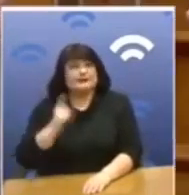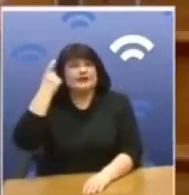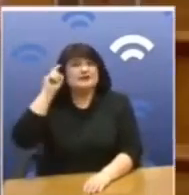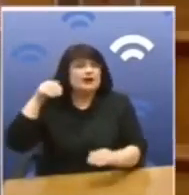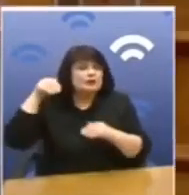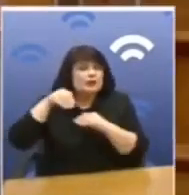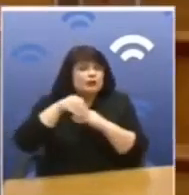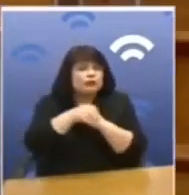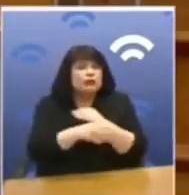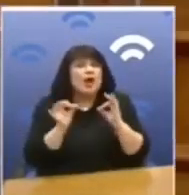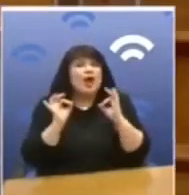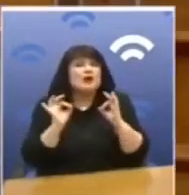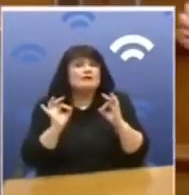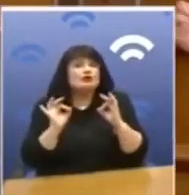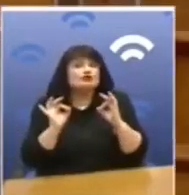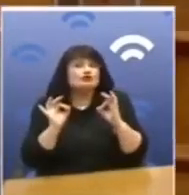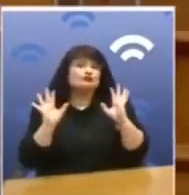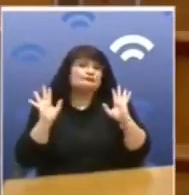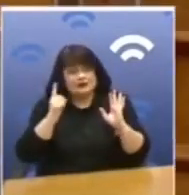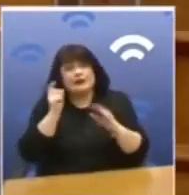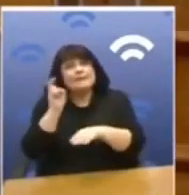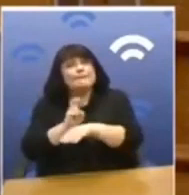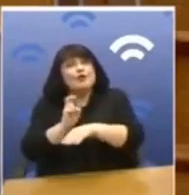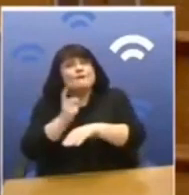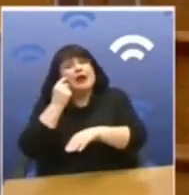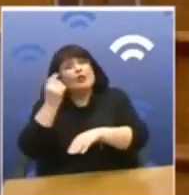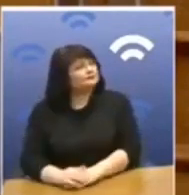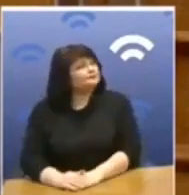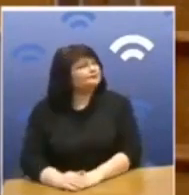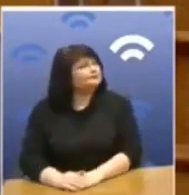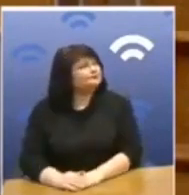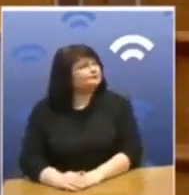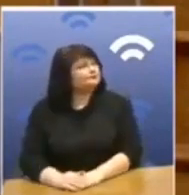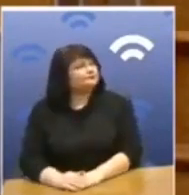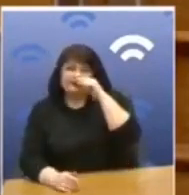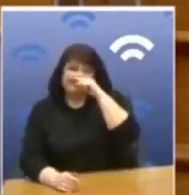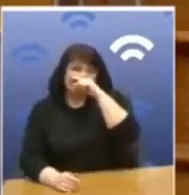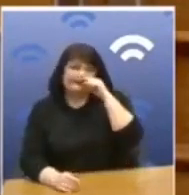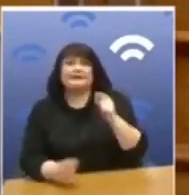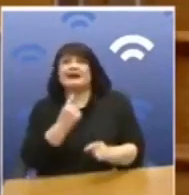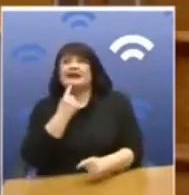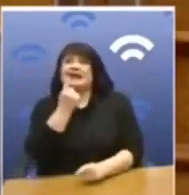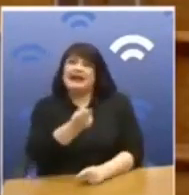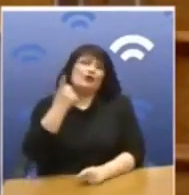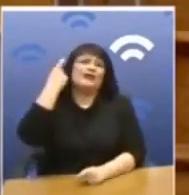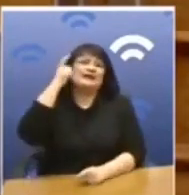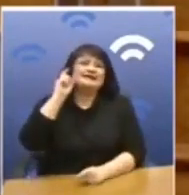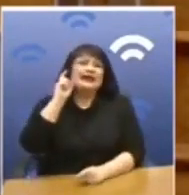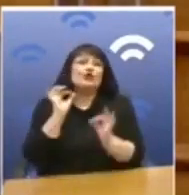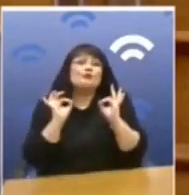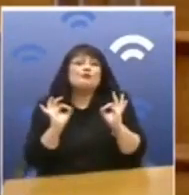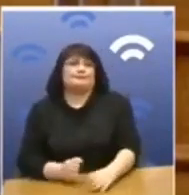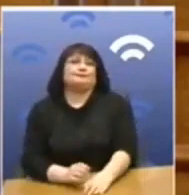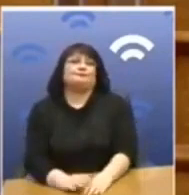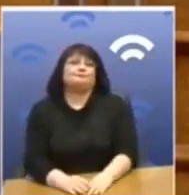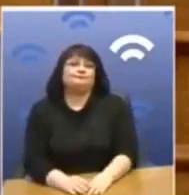απαντηθούν κατά συνέπεια Και τα περισσότερα από τα υπόλοιπα ερωτήματα Τα οποία κάνατε Όταν λέμε ότι δεν ξέρουμε πόσο θα είναι ύφεση συμπερά Αλλά ξέρουμε σίγουρα ότι